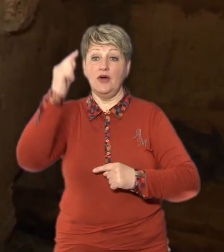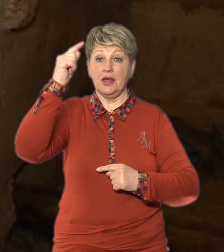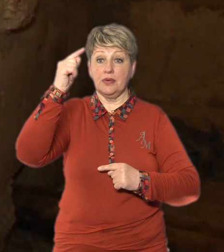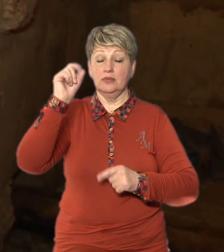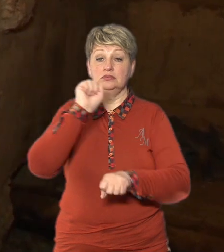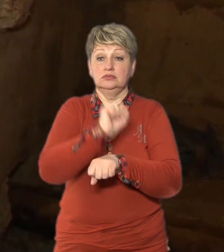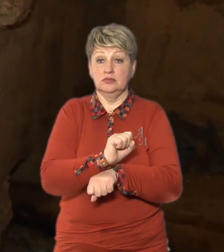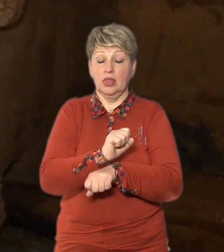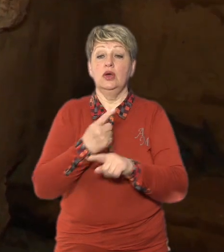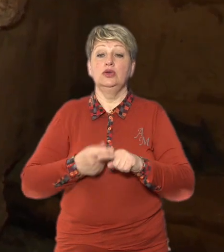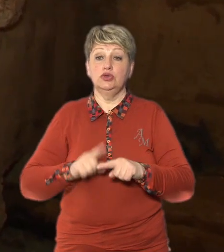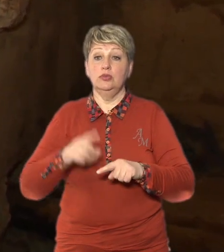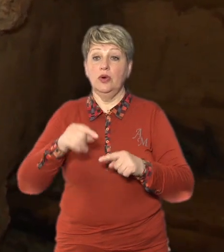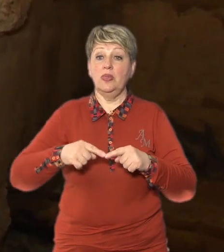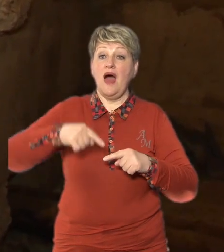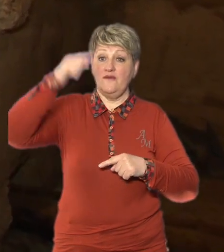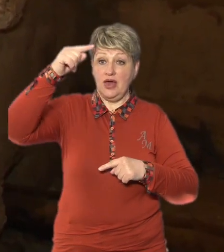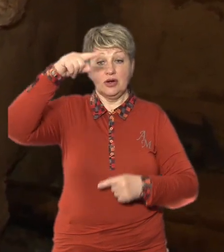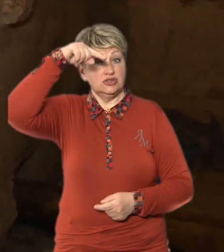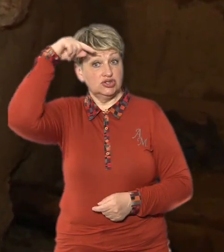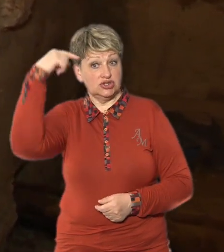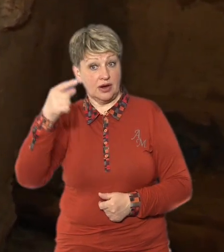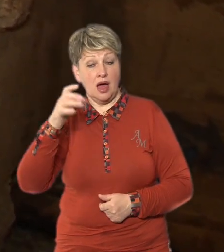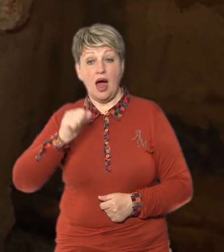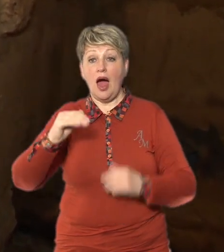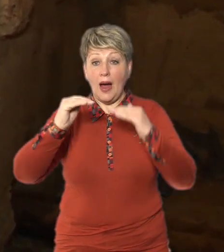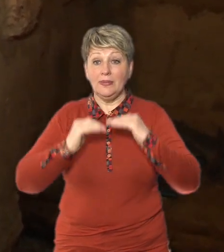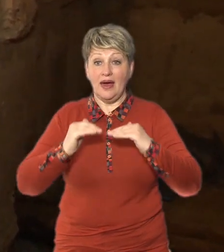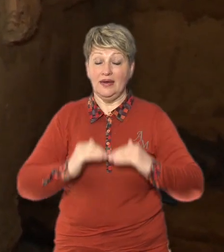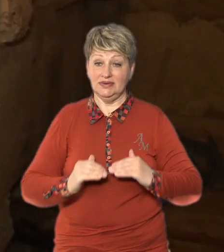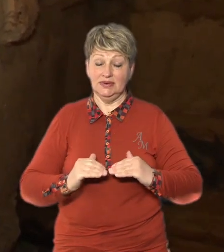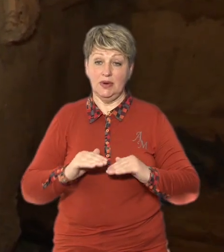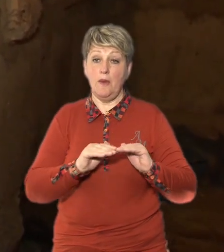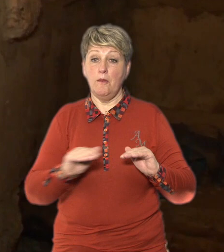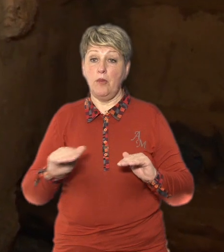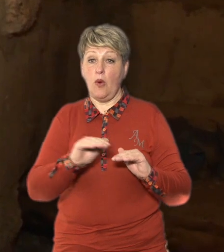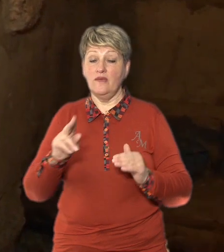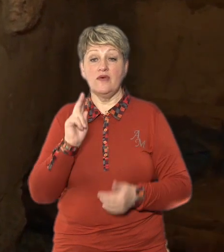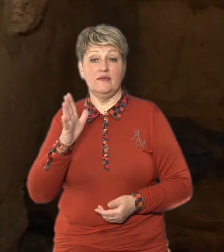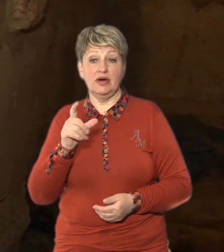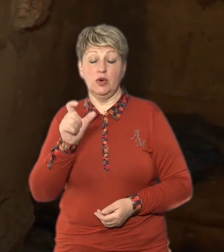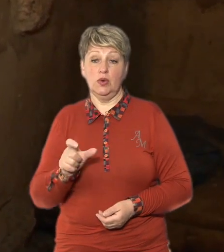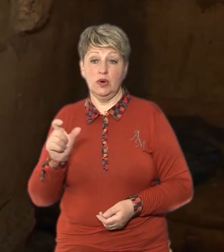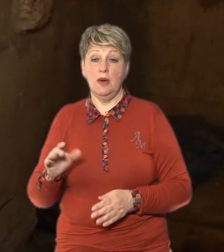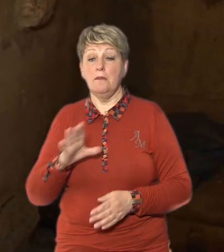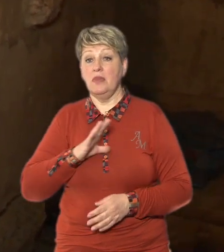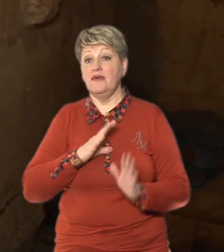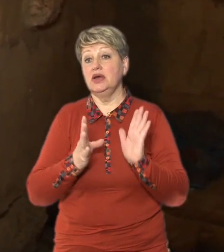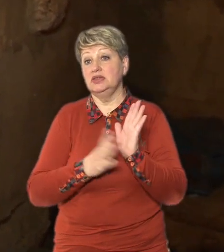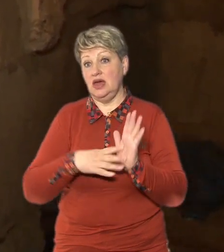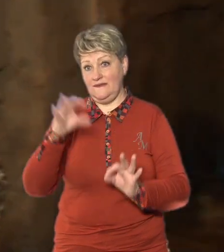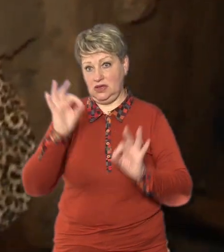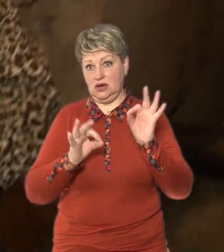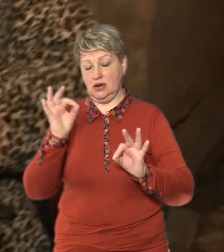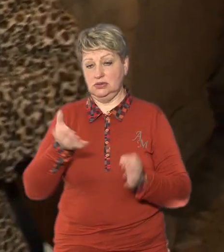на верхніх поверхах занадто жарко, а на нижніх поверхах у квартирах людей буває 9 градусів